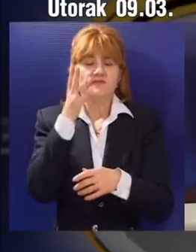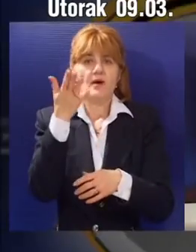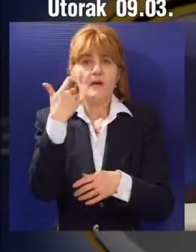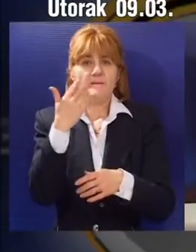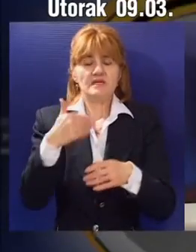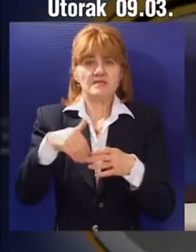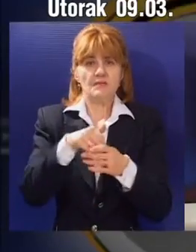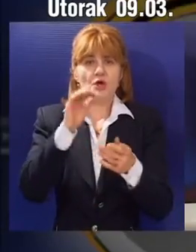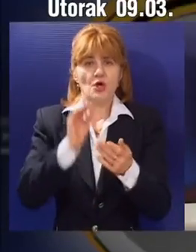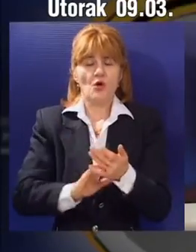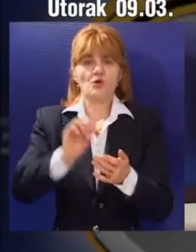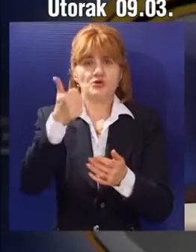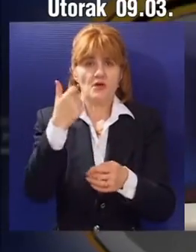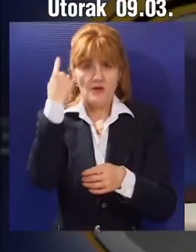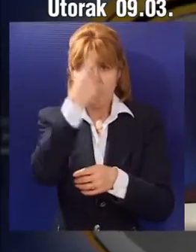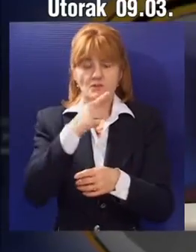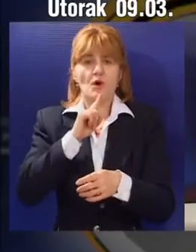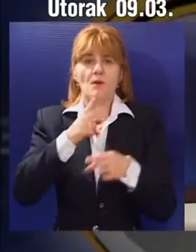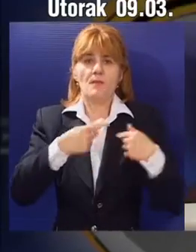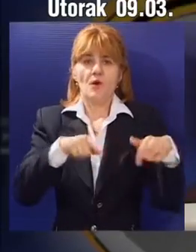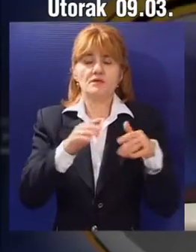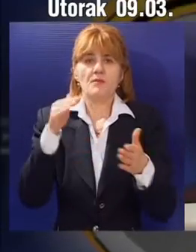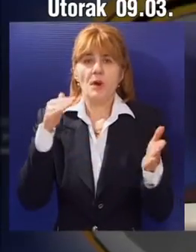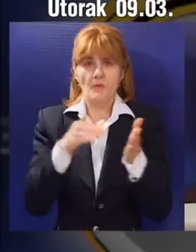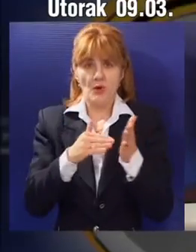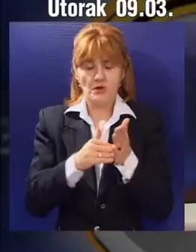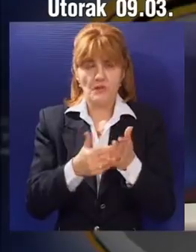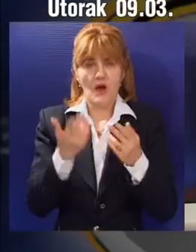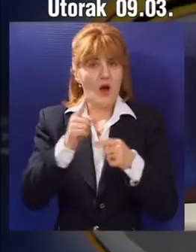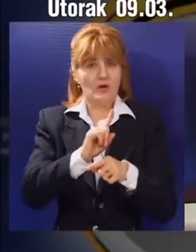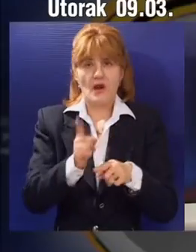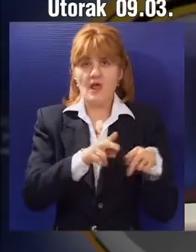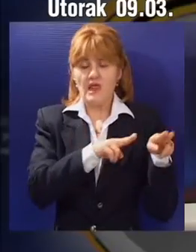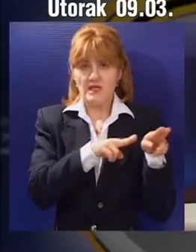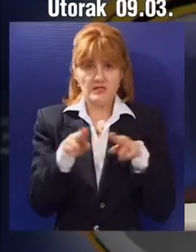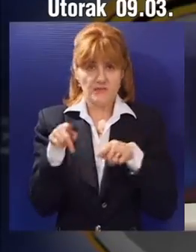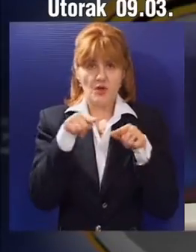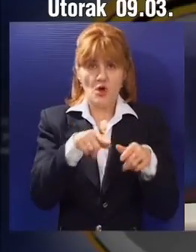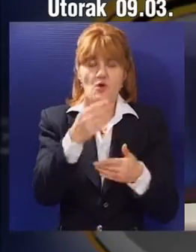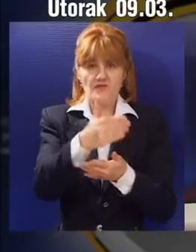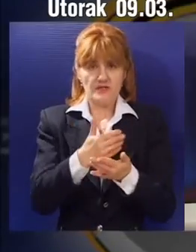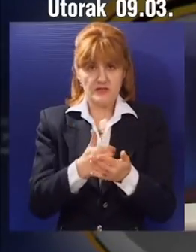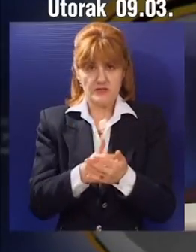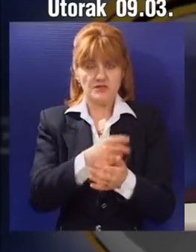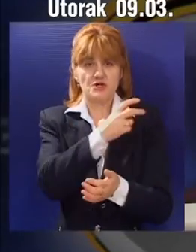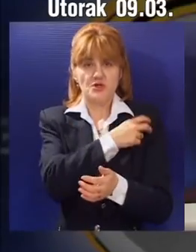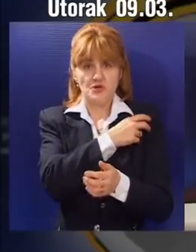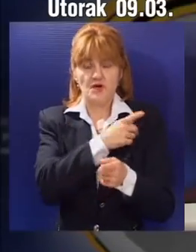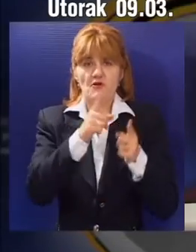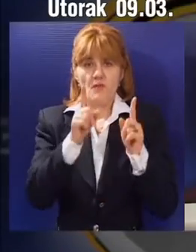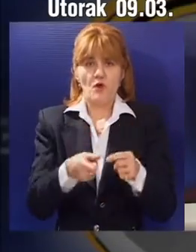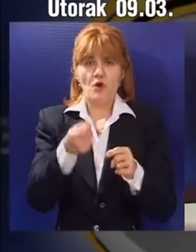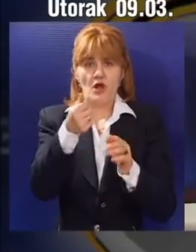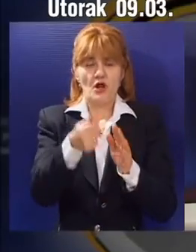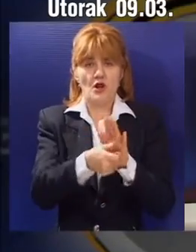radnika još po jednu osobu sa posebnim potrebama. Ukoliko ne ispune obaveze iz ovog zakona, poslodavci će morati da